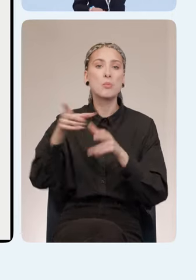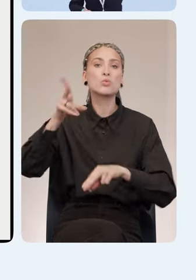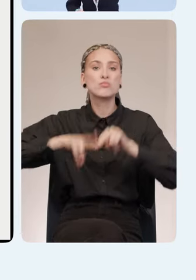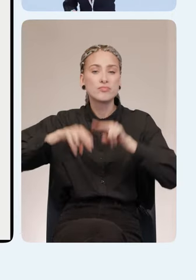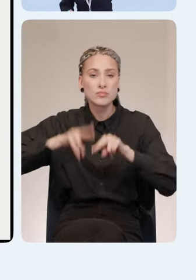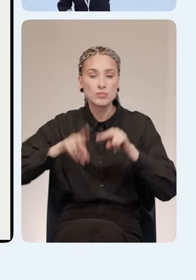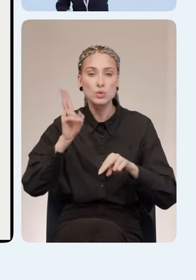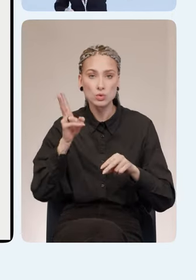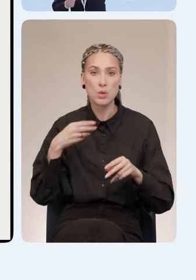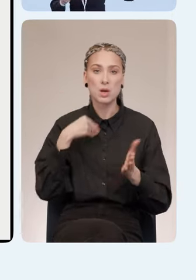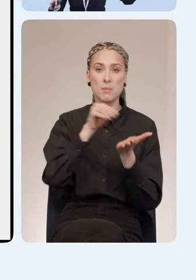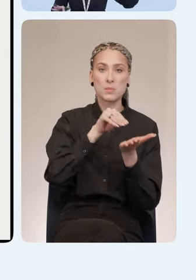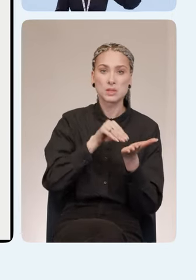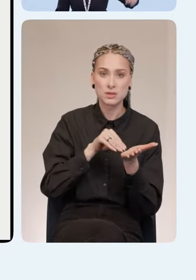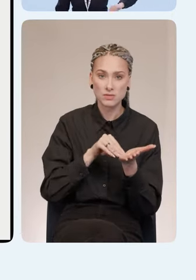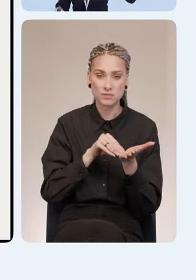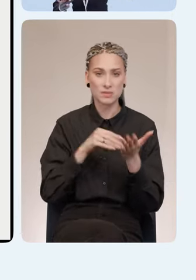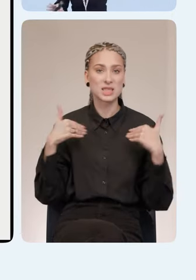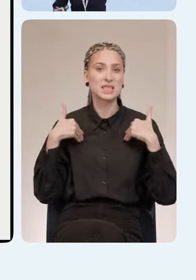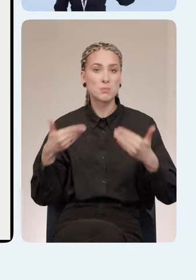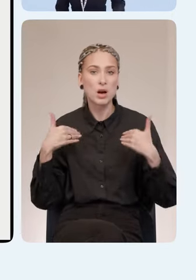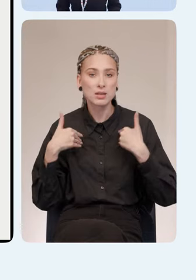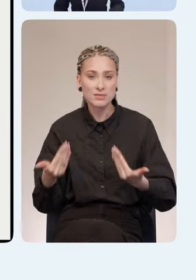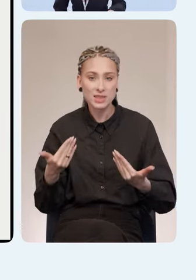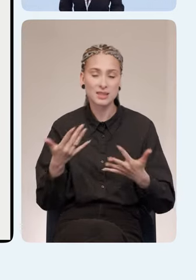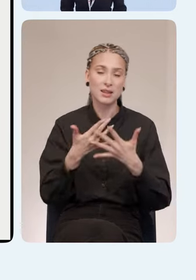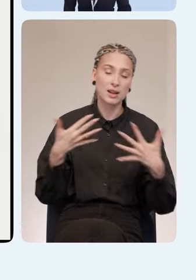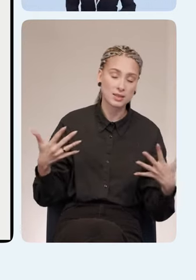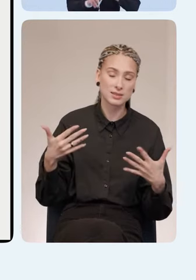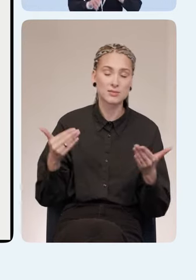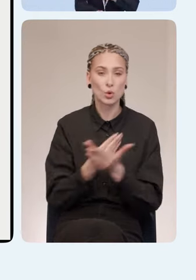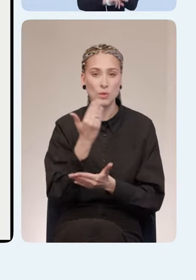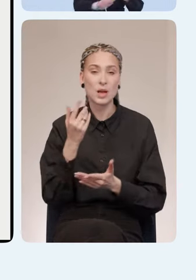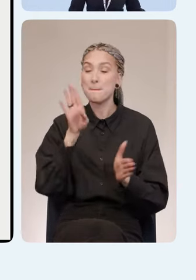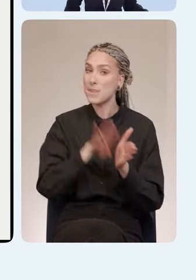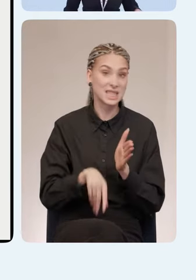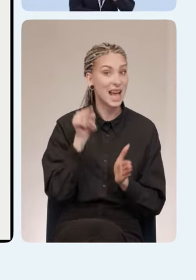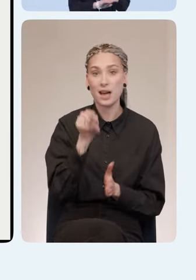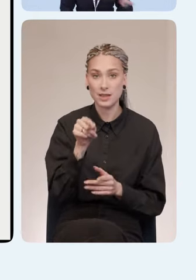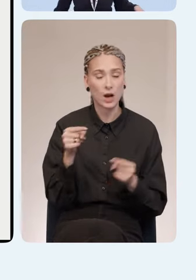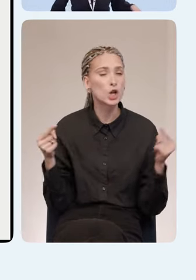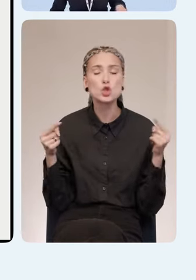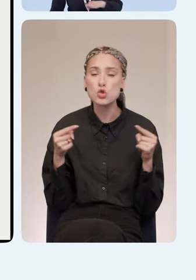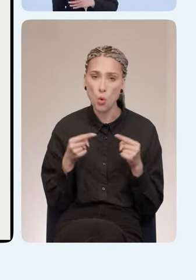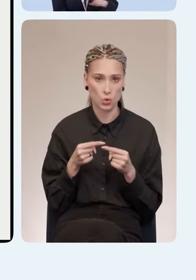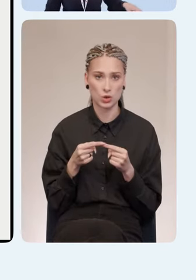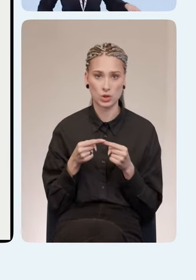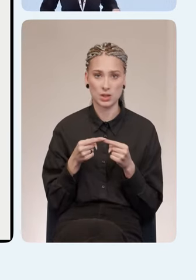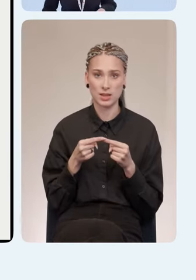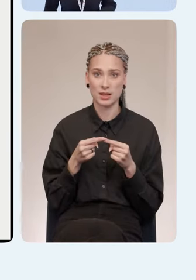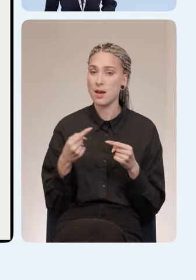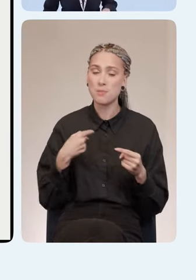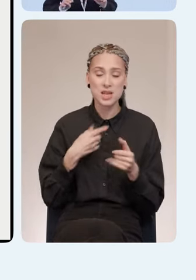проставили вот эти теги must have, nice to have. Ну, типа, вот без этого точно мы не